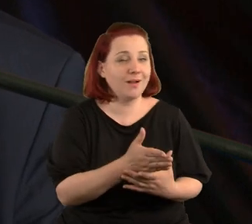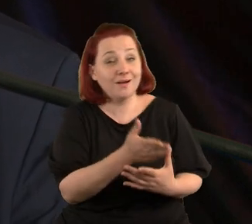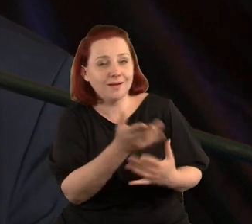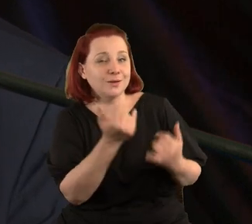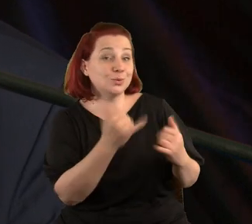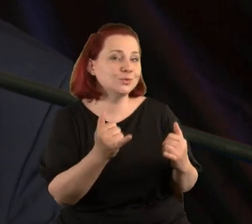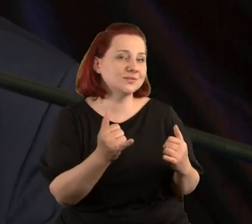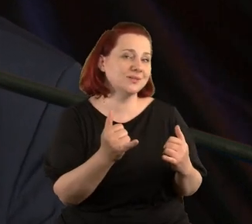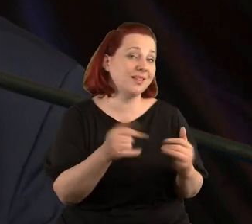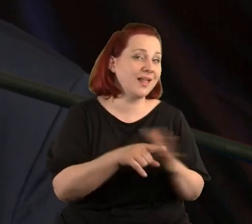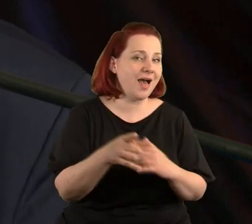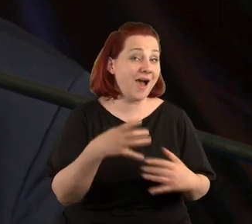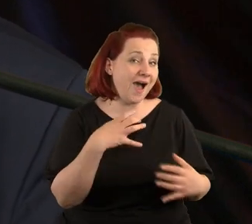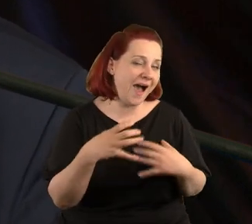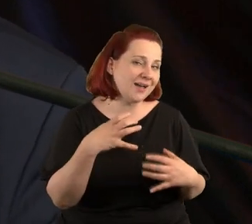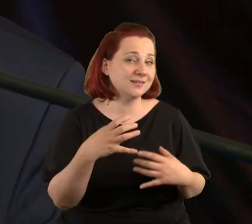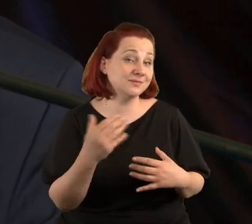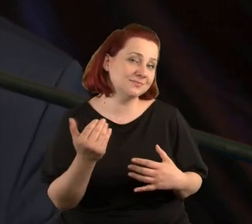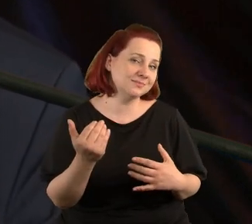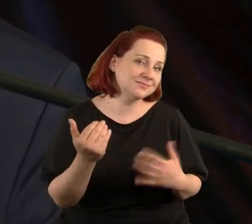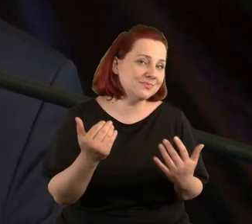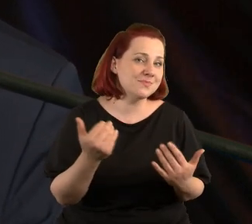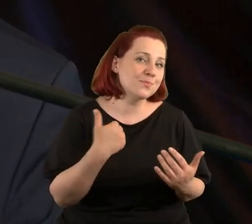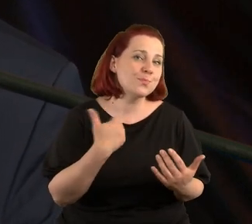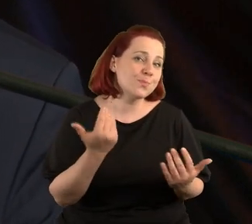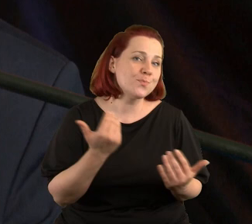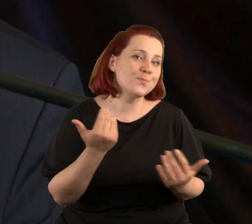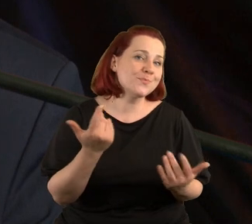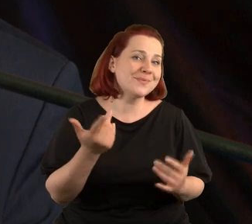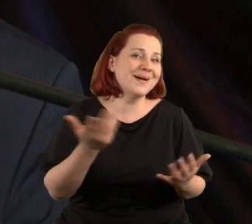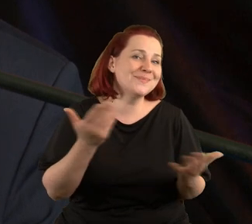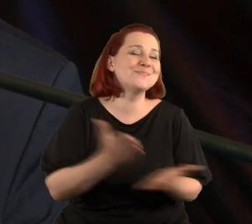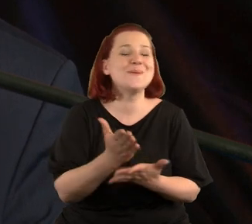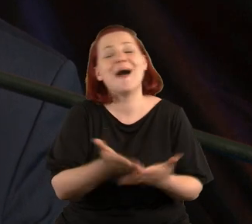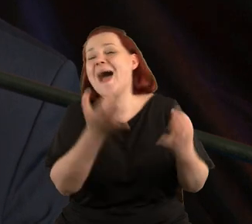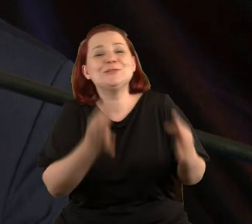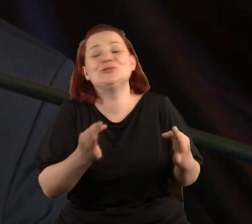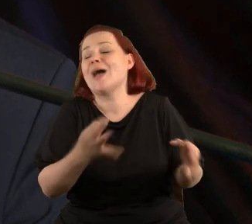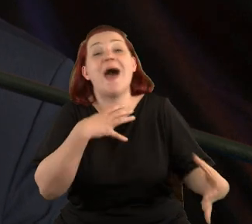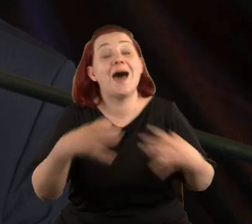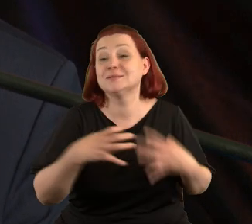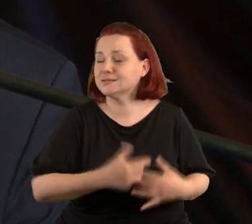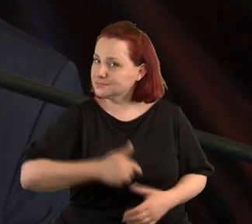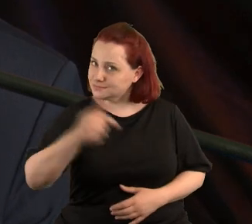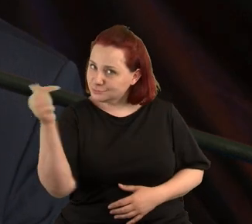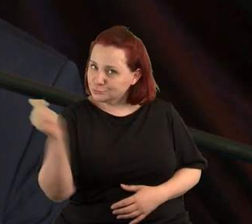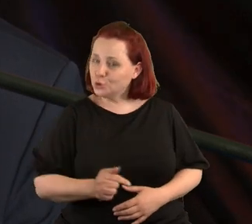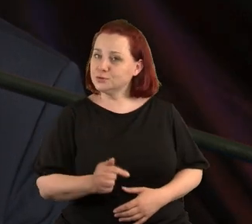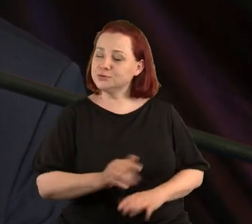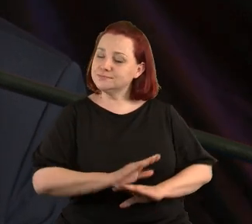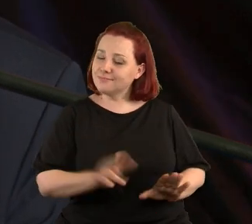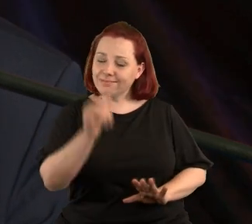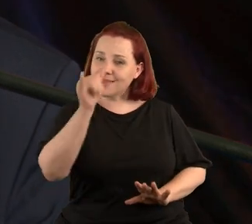artystom, czy pomagali, prawda, ale dzisiaj artyści niestety muszą, nie